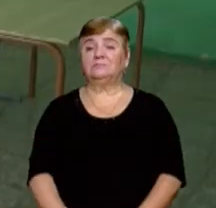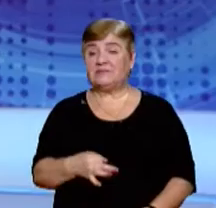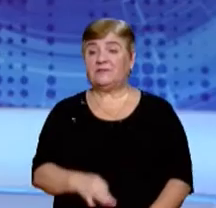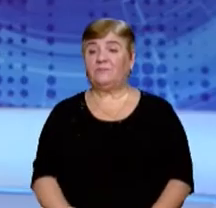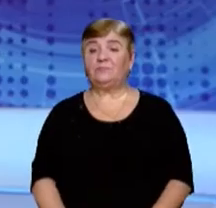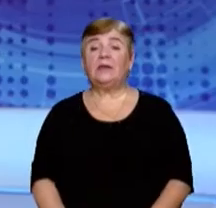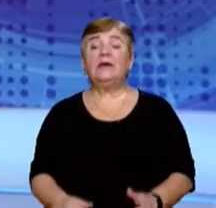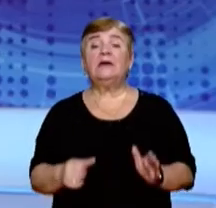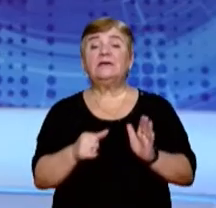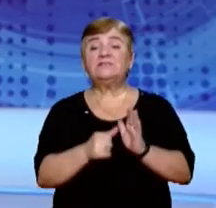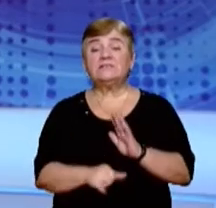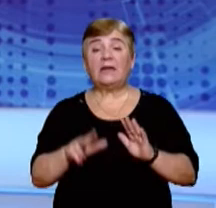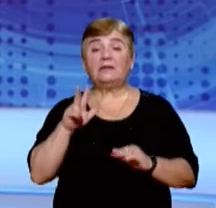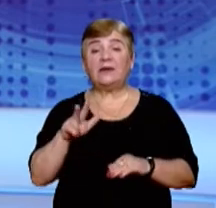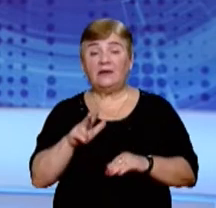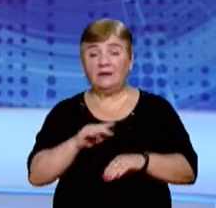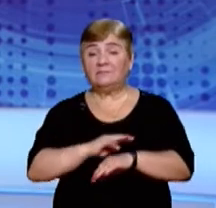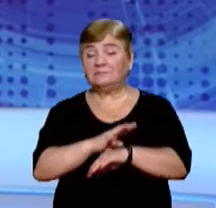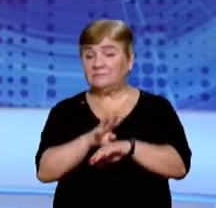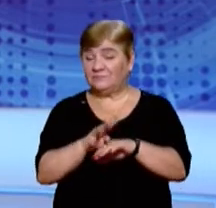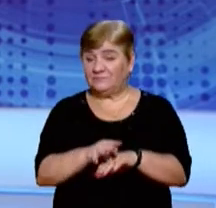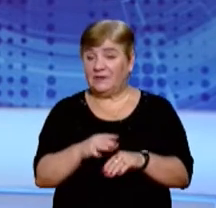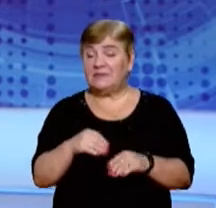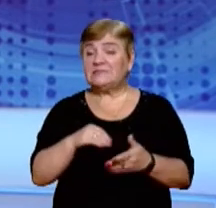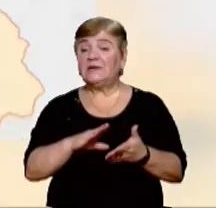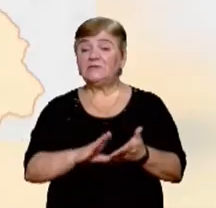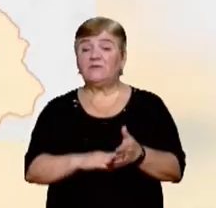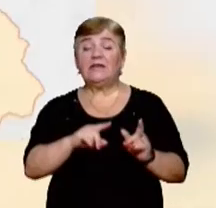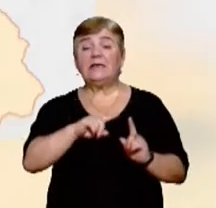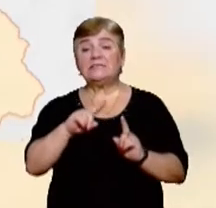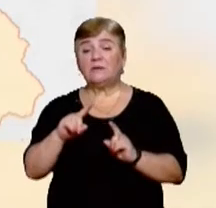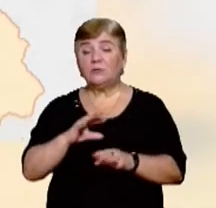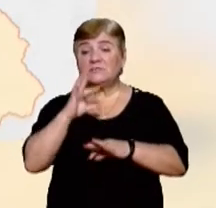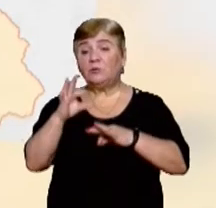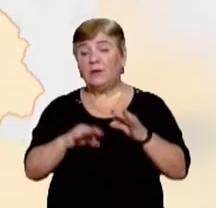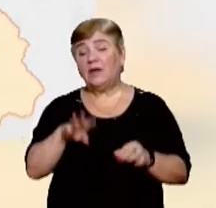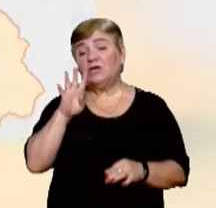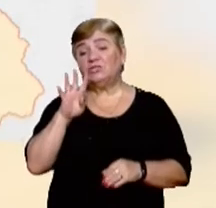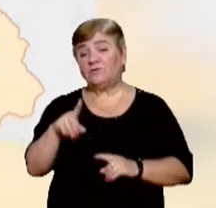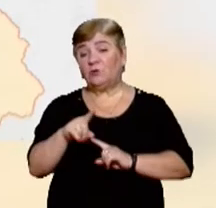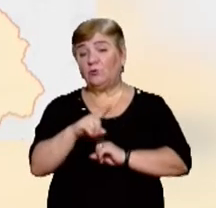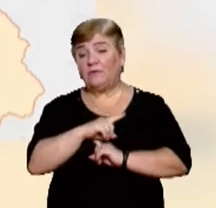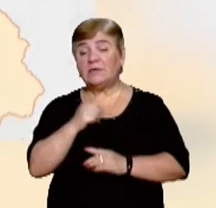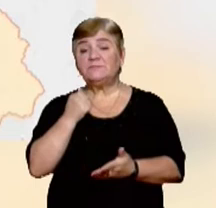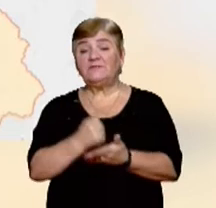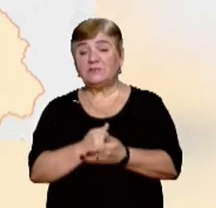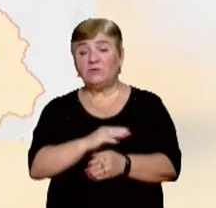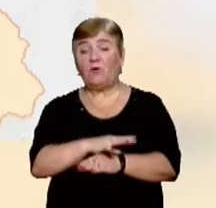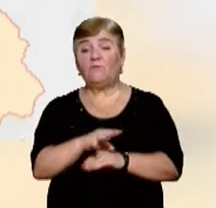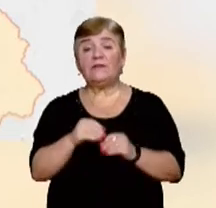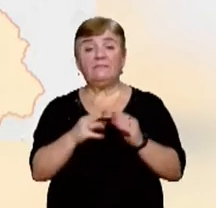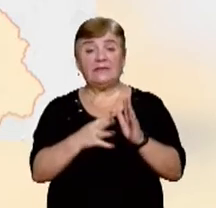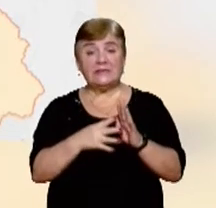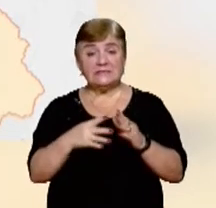Суспільному. 63 випадки інфікування коронавірусом зареєстрували на Закарпатті за добу. Четверо людей з підтвердженим діагнозом COVID